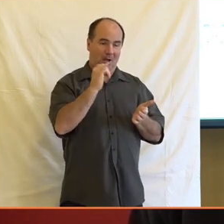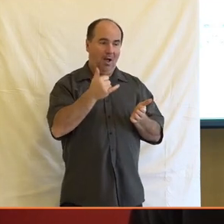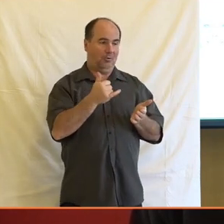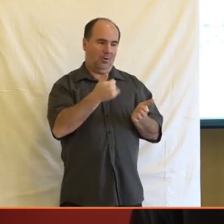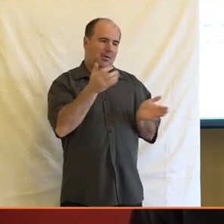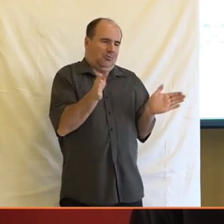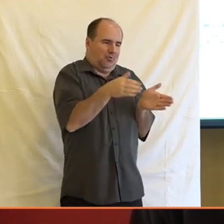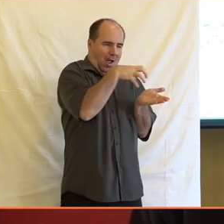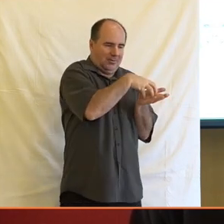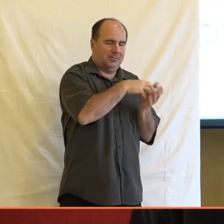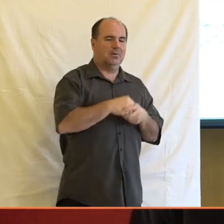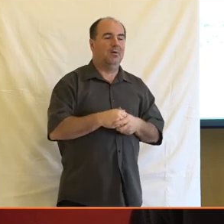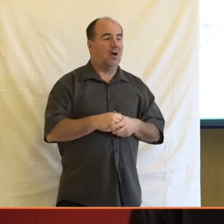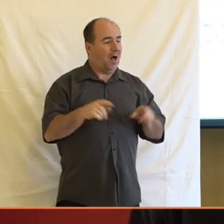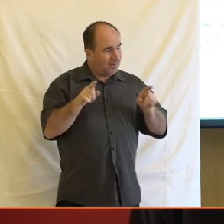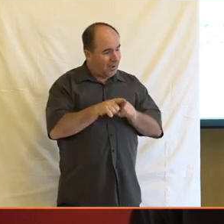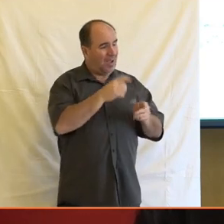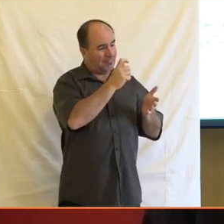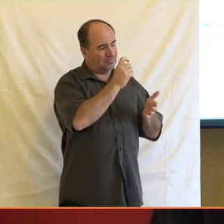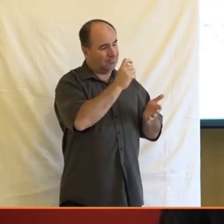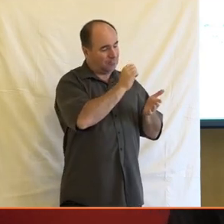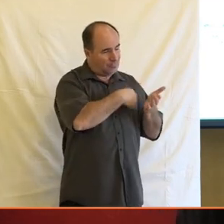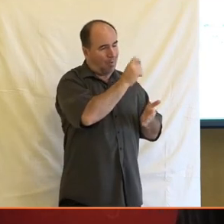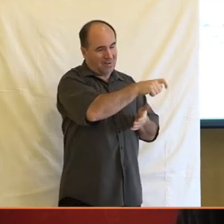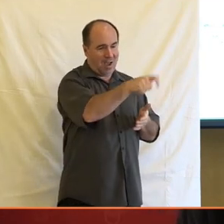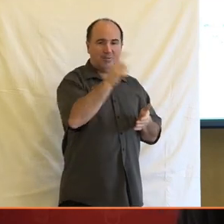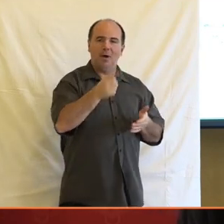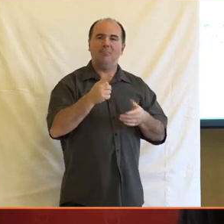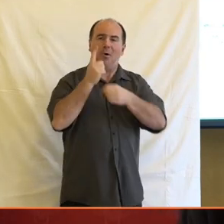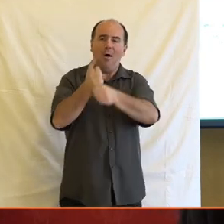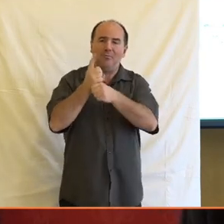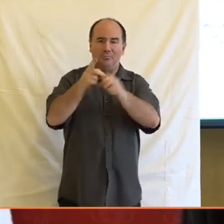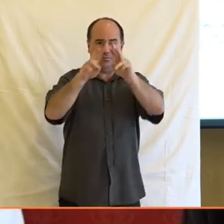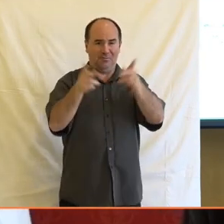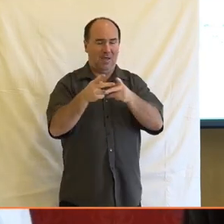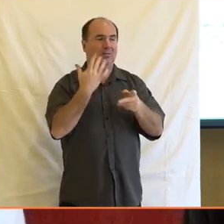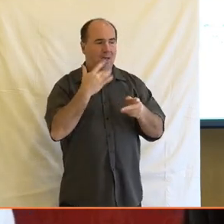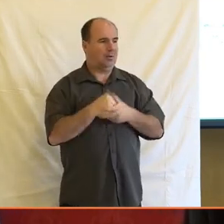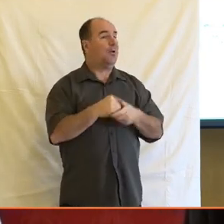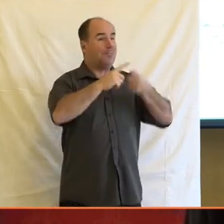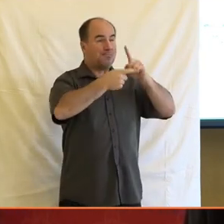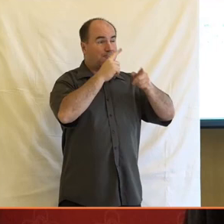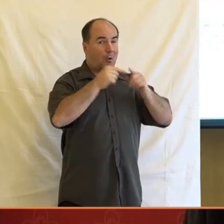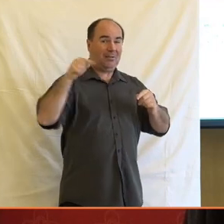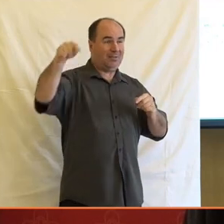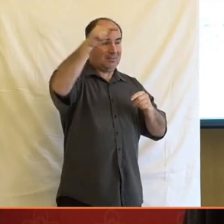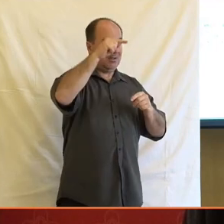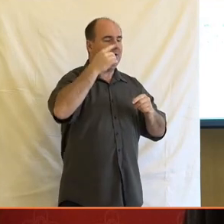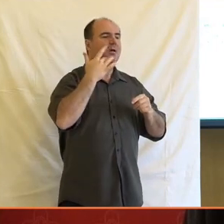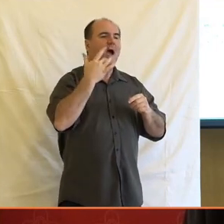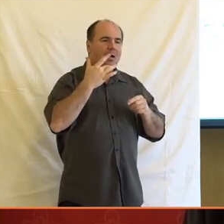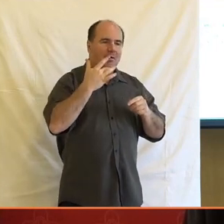technologie ovlivňují svět, jakým způsobem ovlivňují politiku, jakým způsobem je politici používají k argumentaci. A tady ta